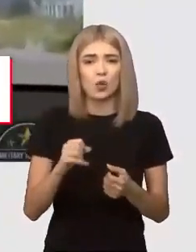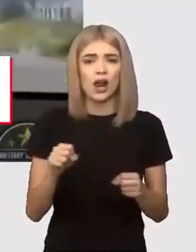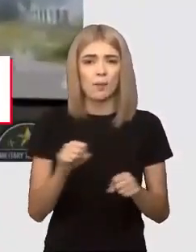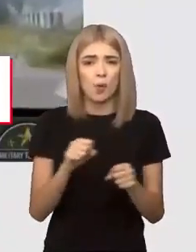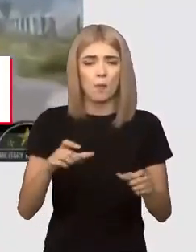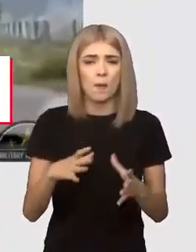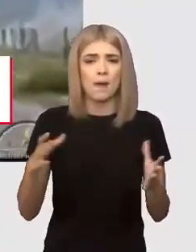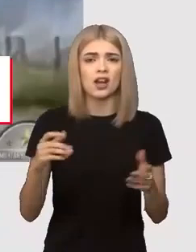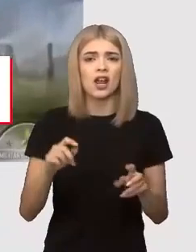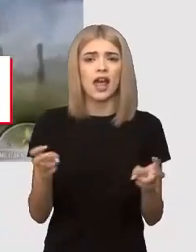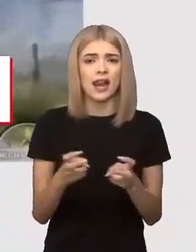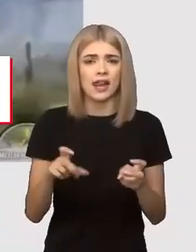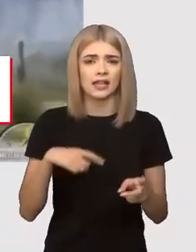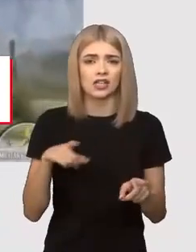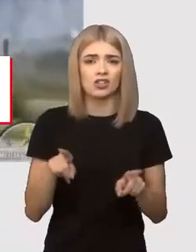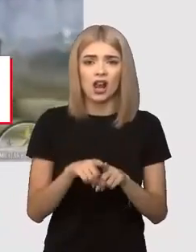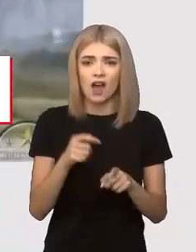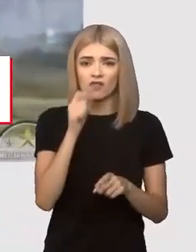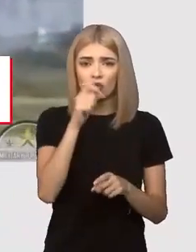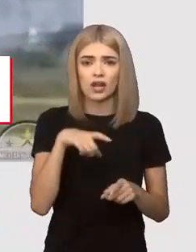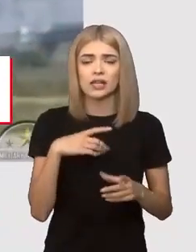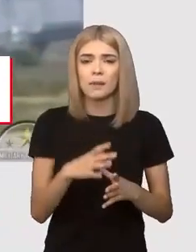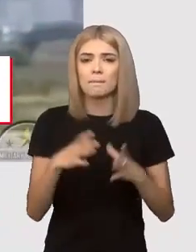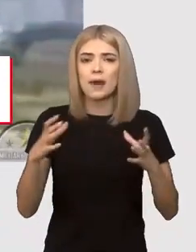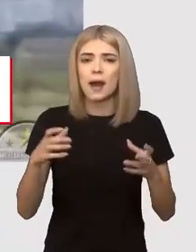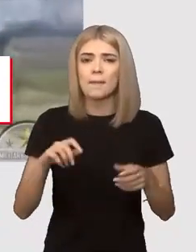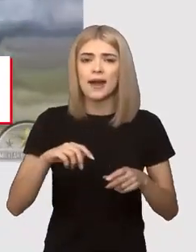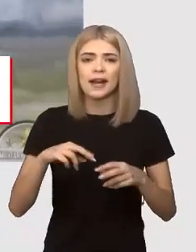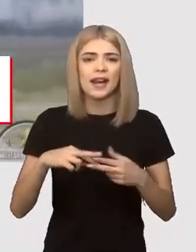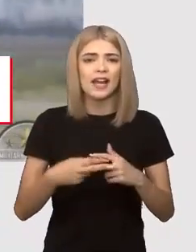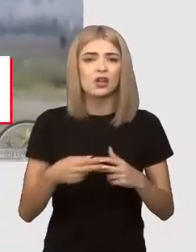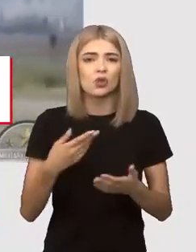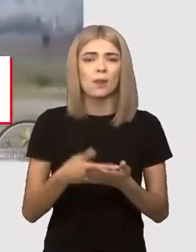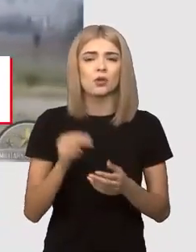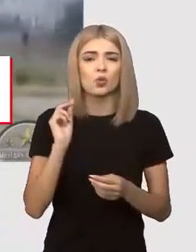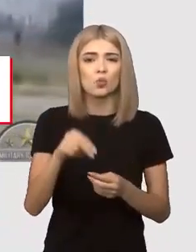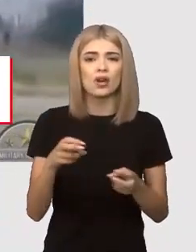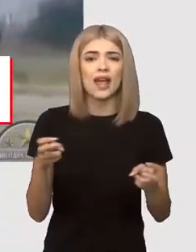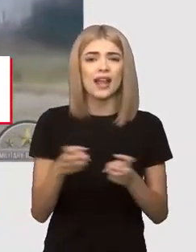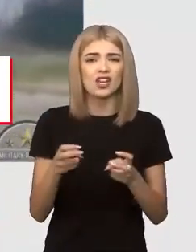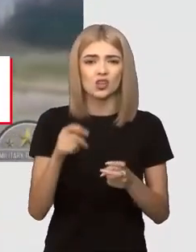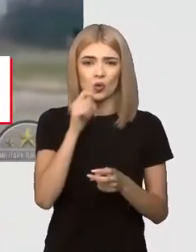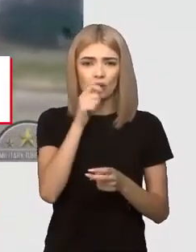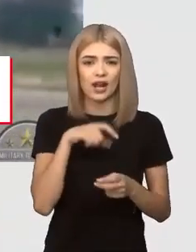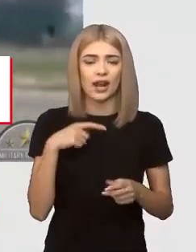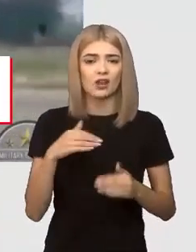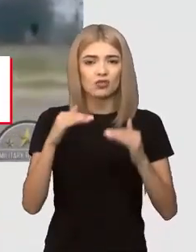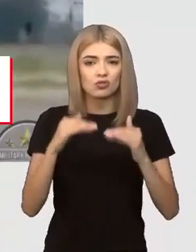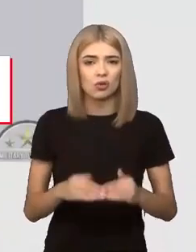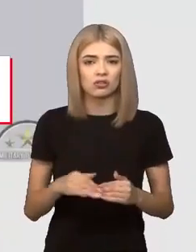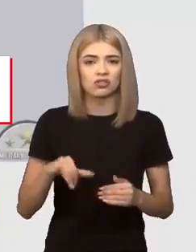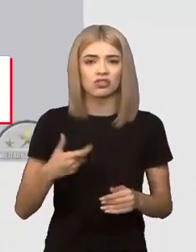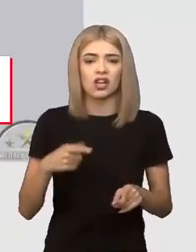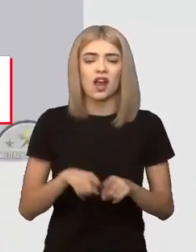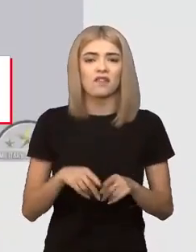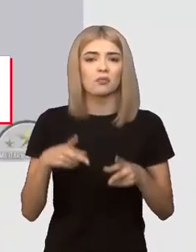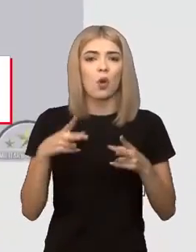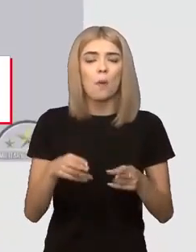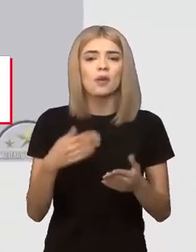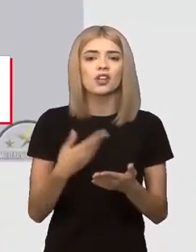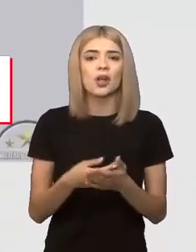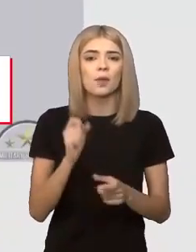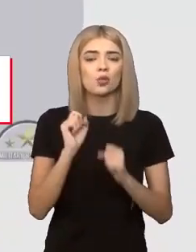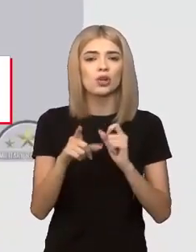electrice ale Ucrainei ar putea avea însă o mai mare legătură cu punerea sistemului energetic ucrainean la pământ, împiedicarea